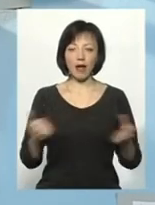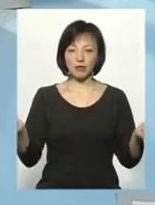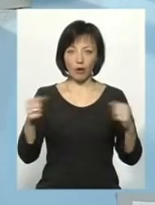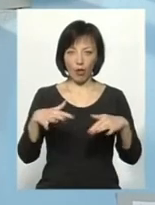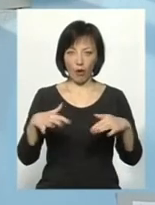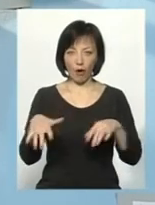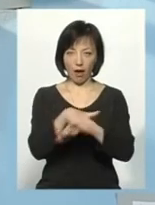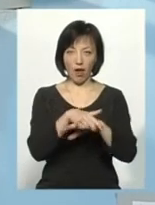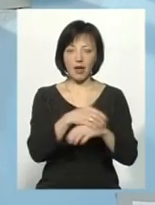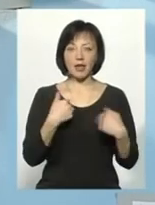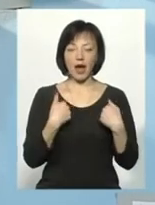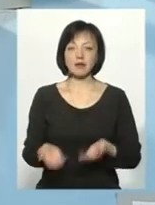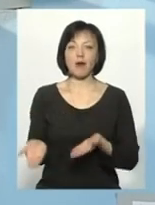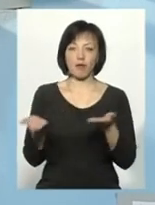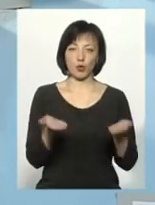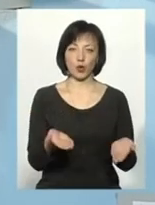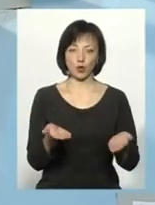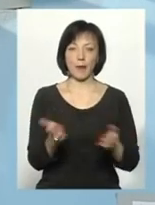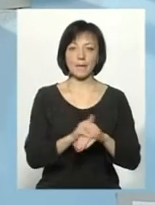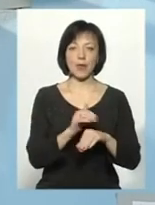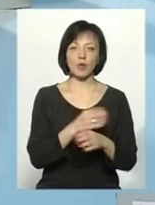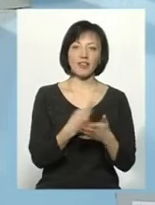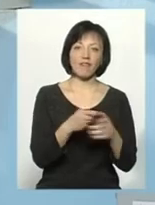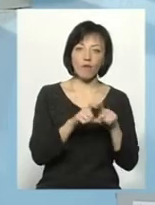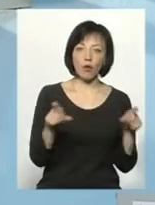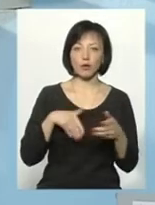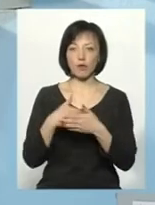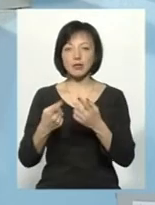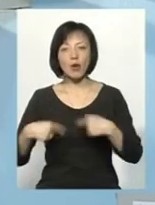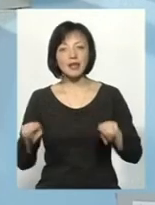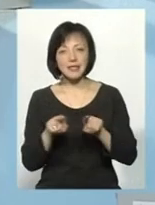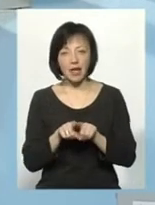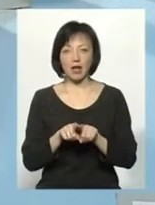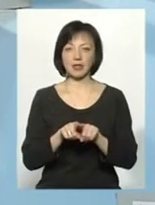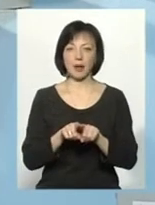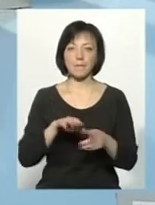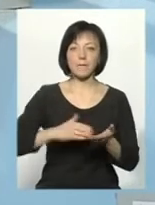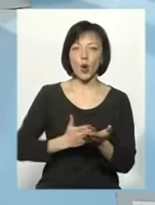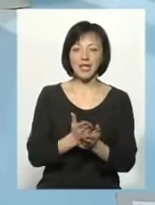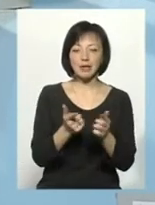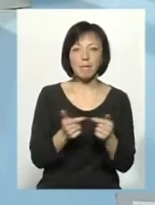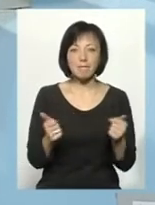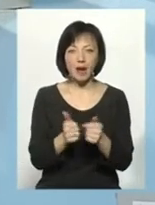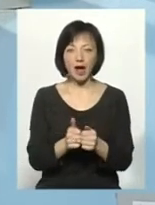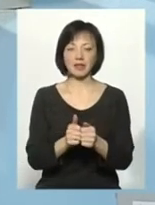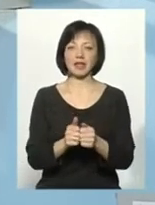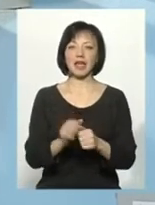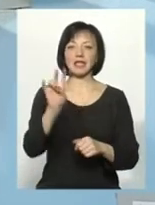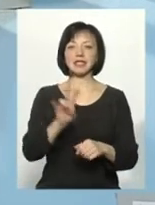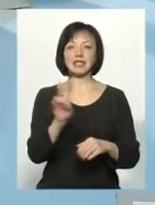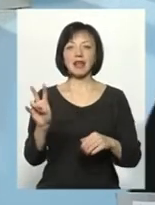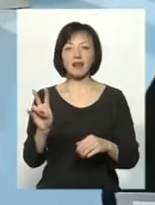Я запрошую благодійні фонди, громадські організації, політичні партії, церкви,